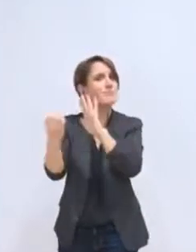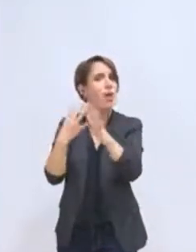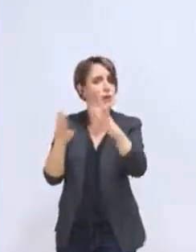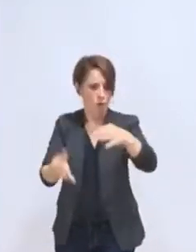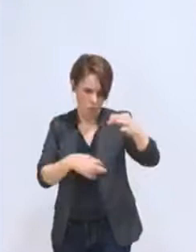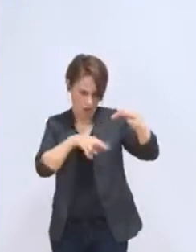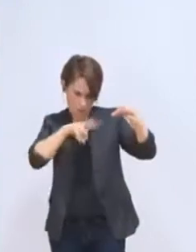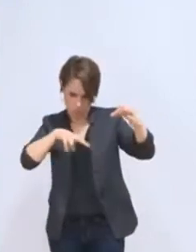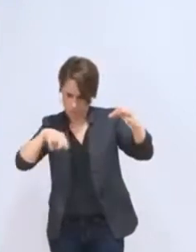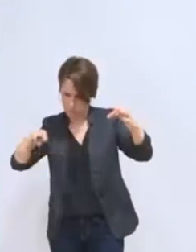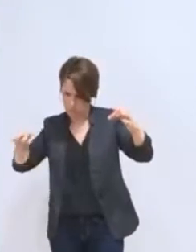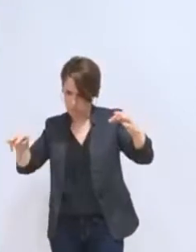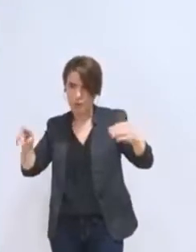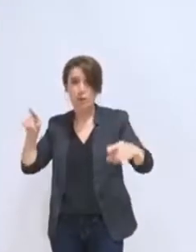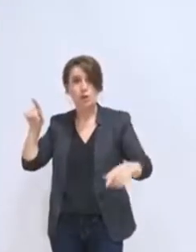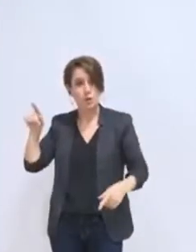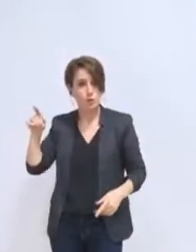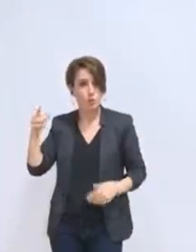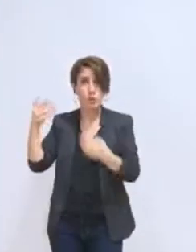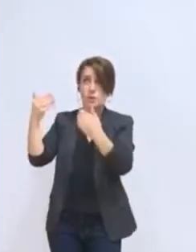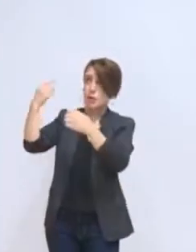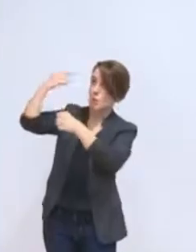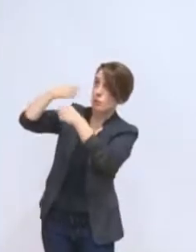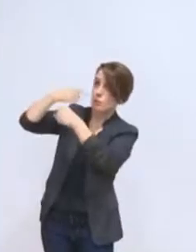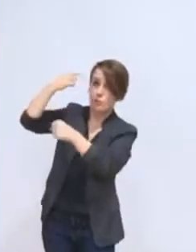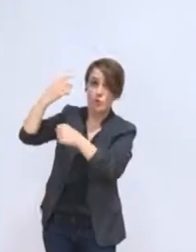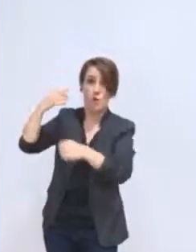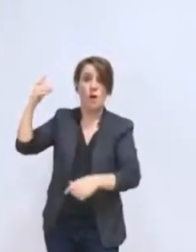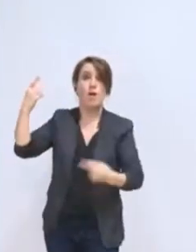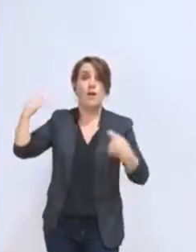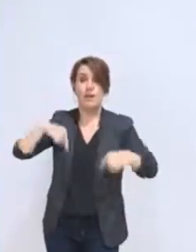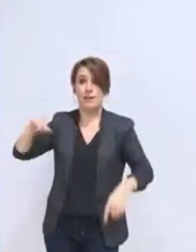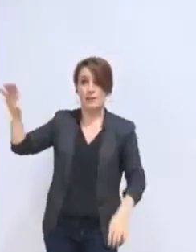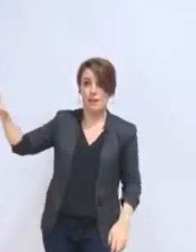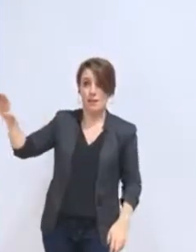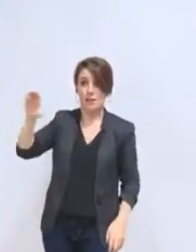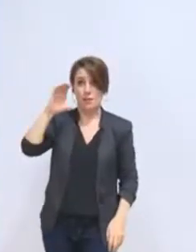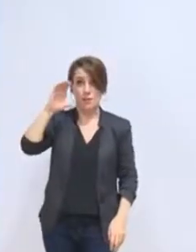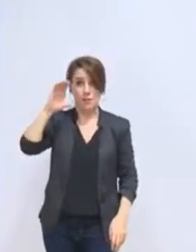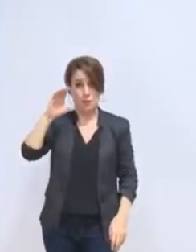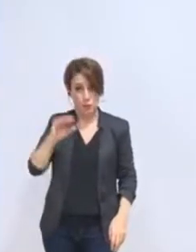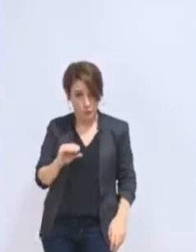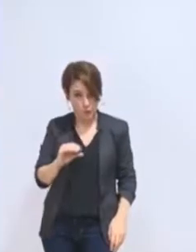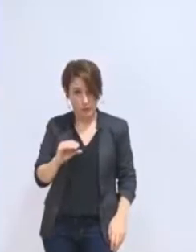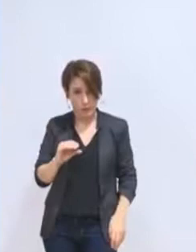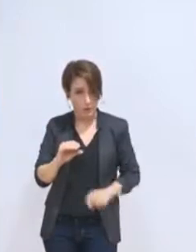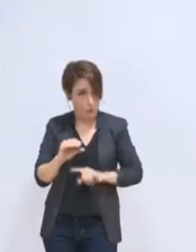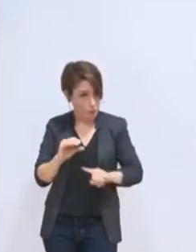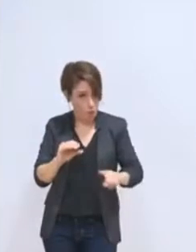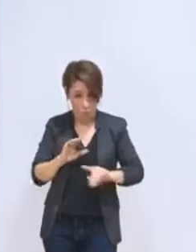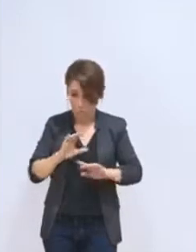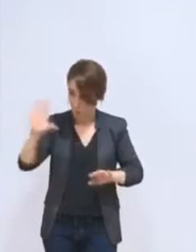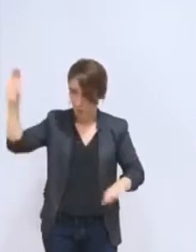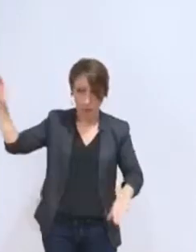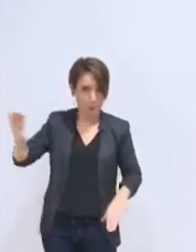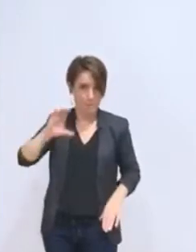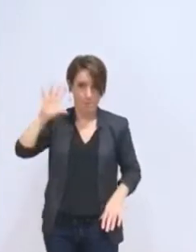n'est plus une économie en baisse de dotation, c'est une économie qui plafonne nos dépenses et l'évolution de nos dépenses.